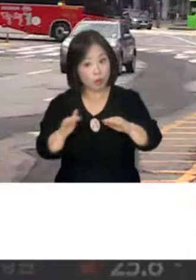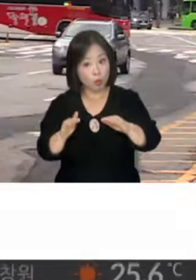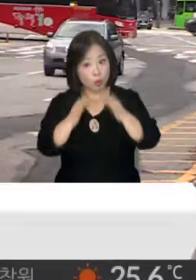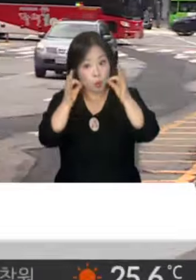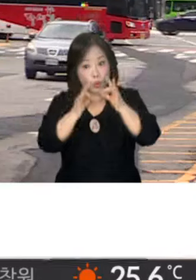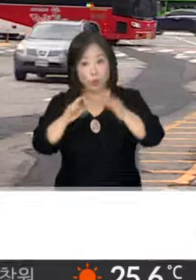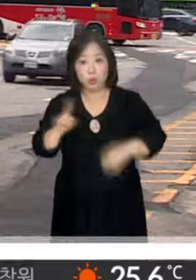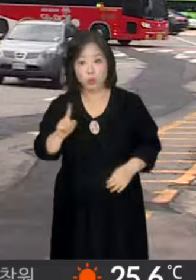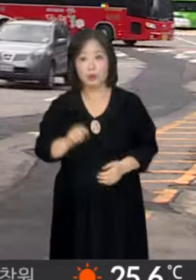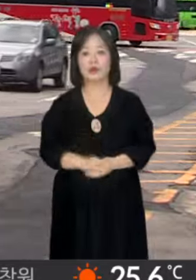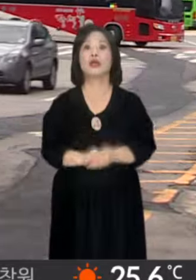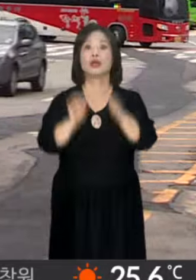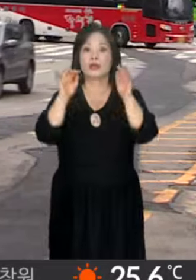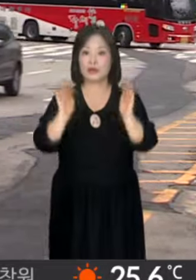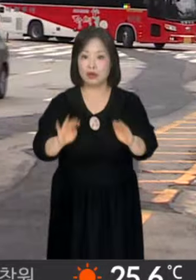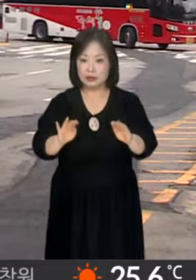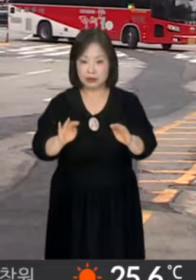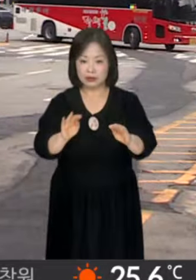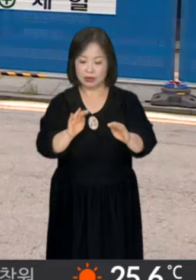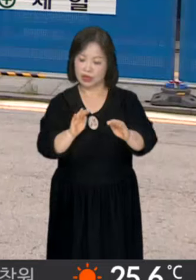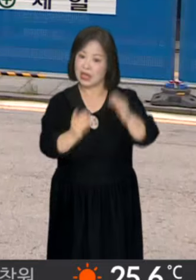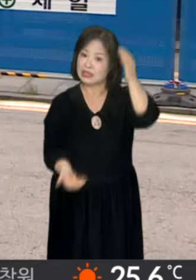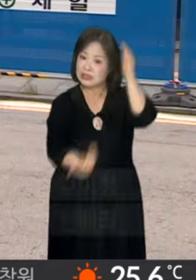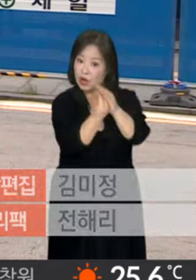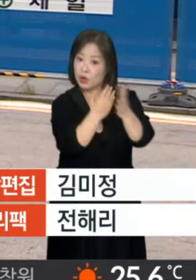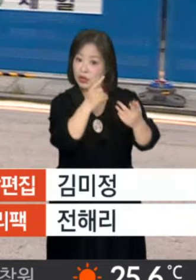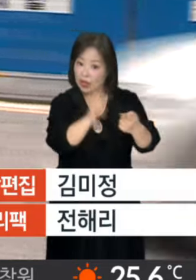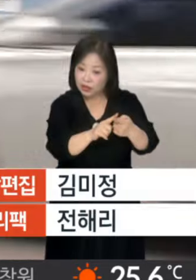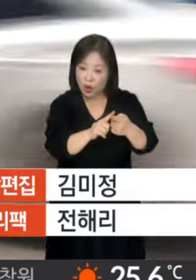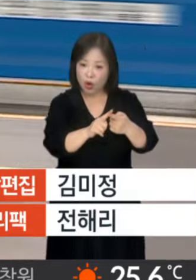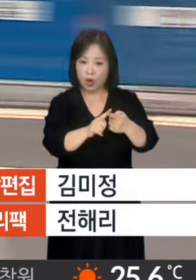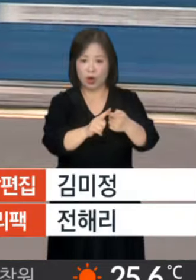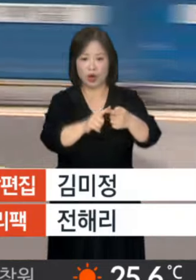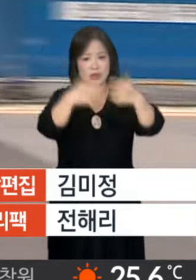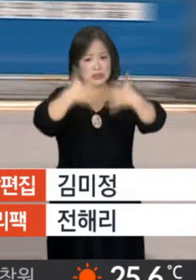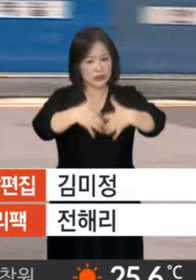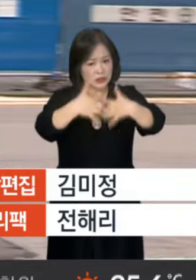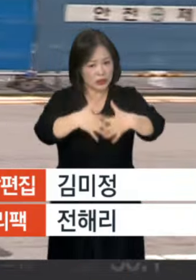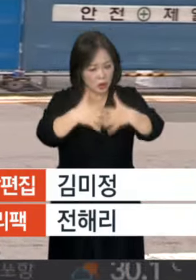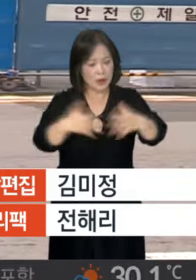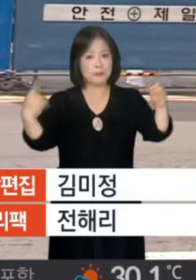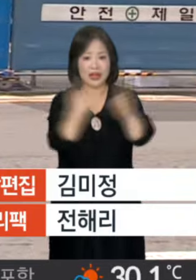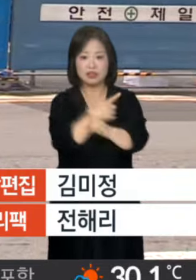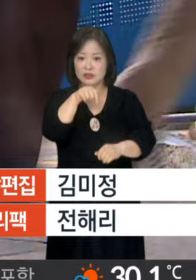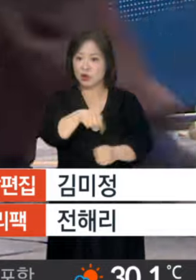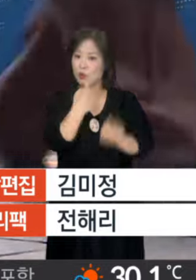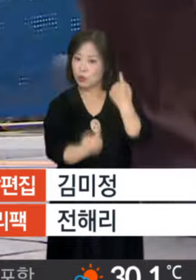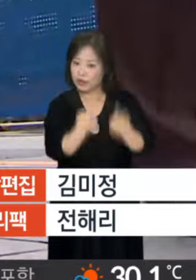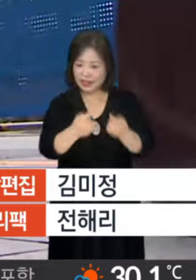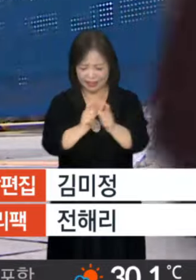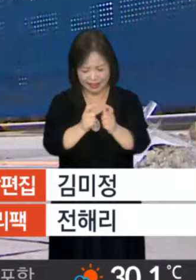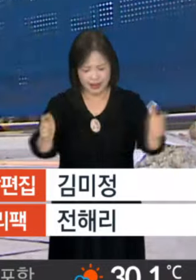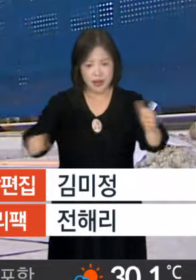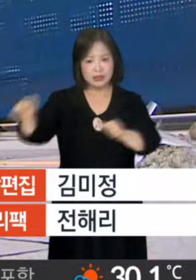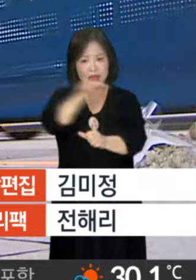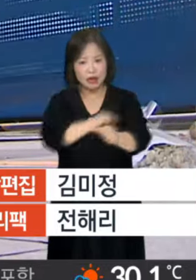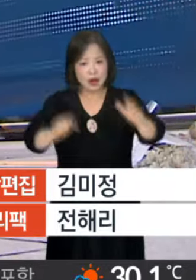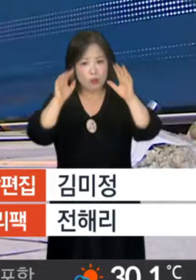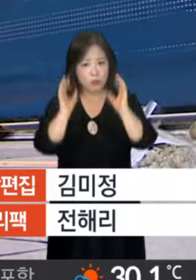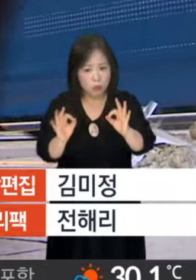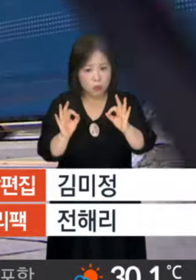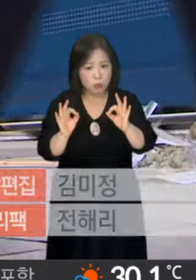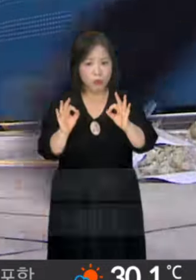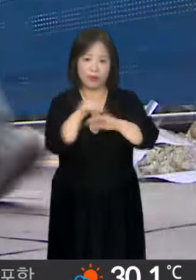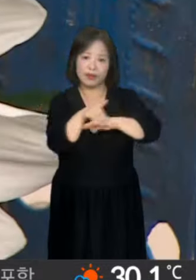이례적인 사고인 만큼 사후 대책으로 기존 시설을 교체하는 것에 초점을 두기보단 다각적인 접근이 필요하다는 지적입니다.